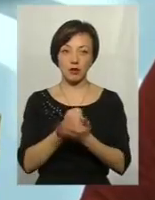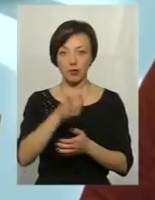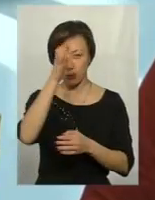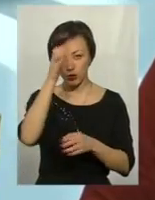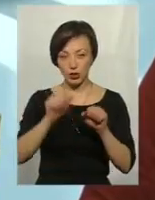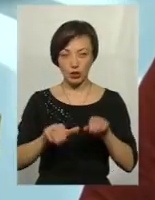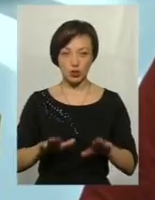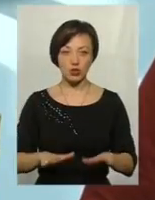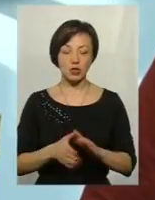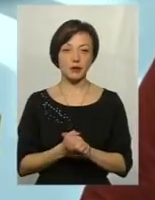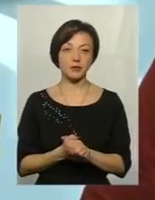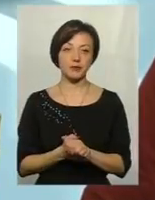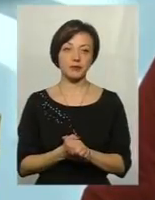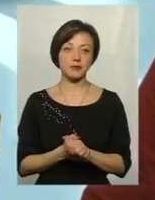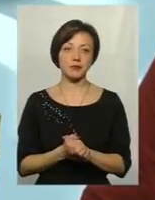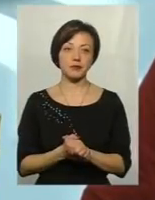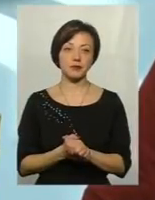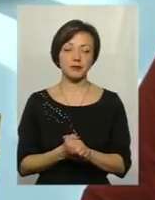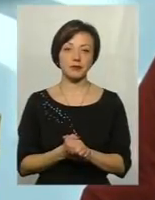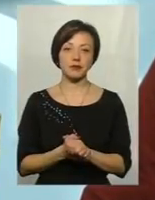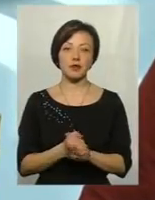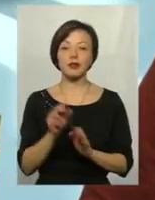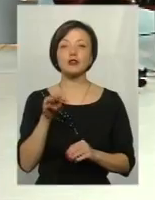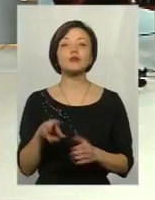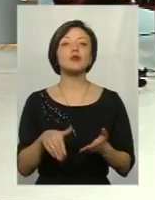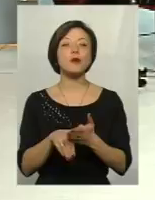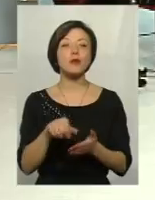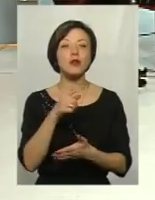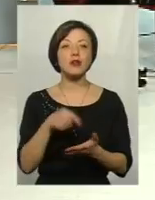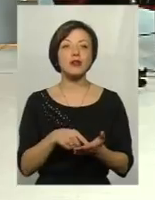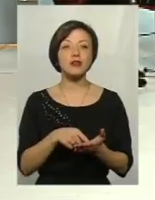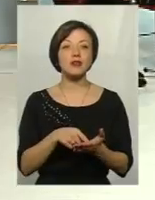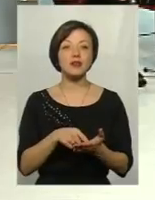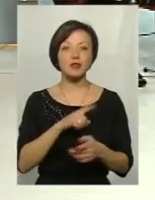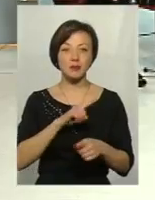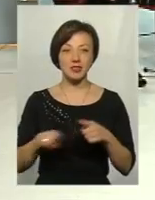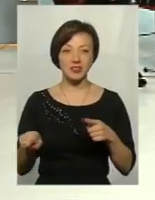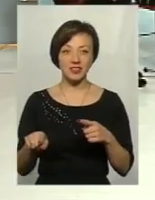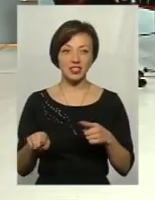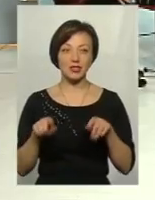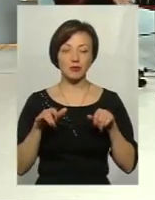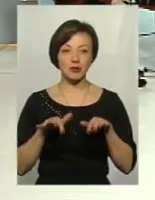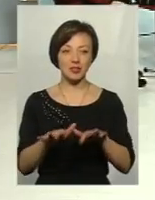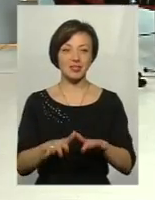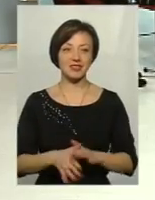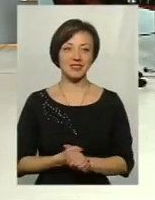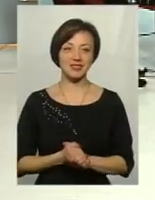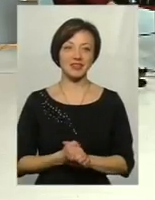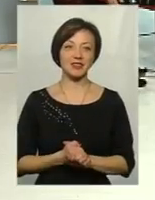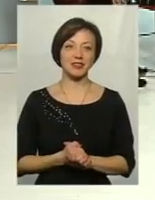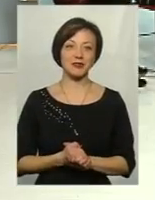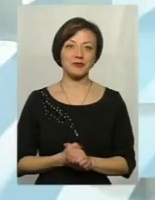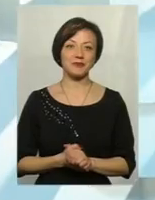рішення. Тому рішення є своєчасне. Власне, і чим допомогли? Пришвидшили процес. Пришвидшили процес. Вони пришвидшили